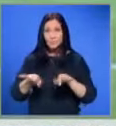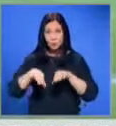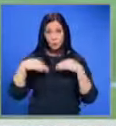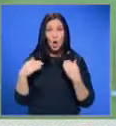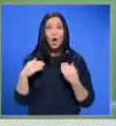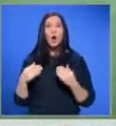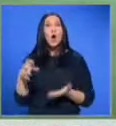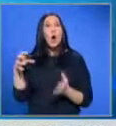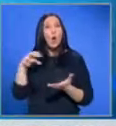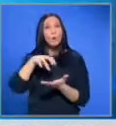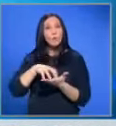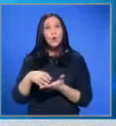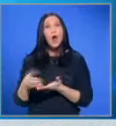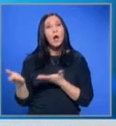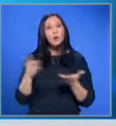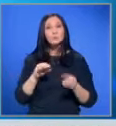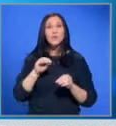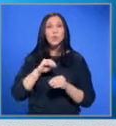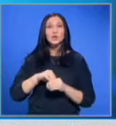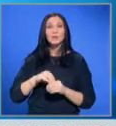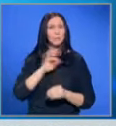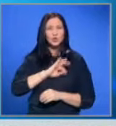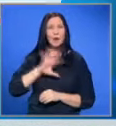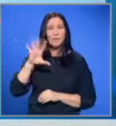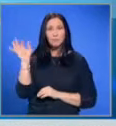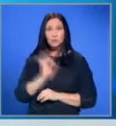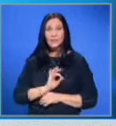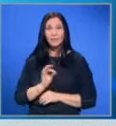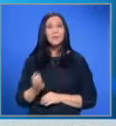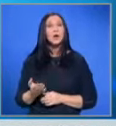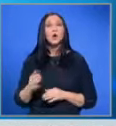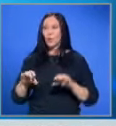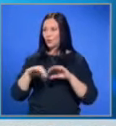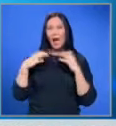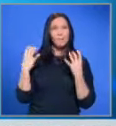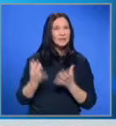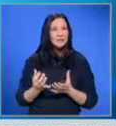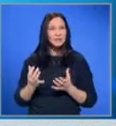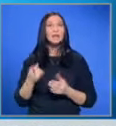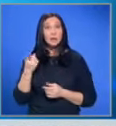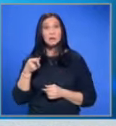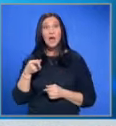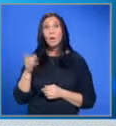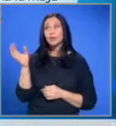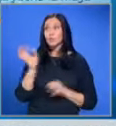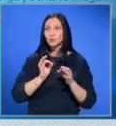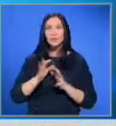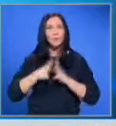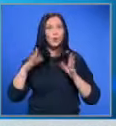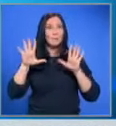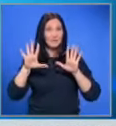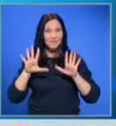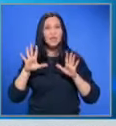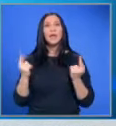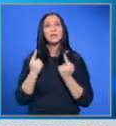по-малко от 5% от капацитета на стадиона. Според нормативните актове на БФС, този процент е двойно по-голям, т.е. 10%. Инициираната среща